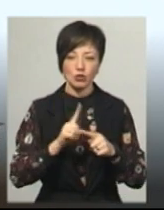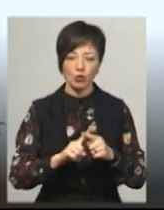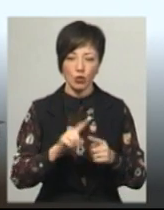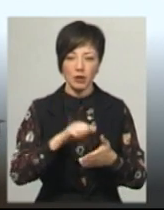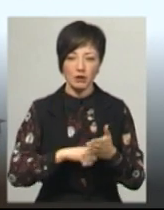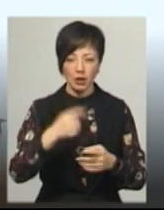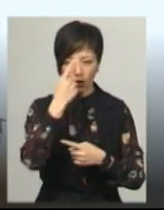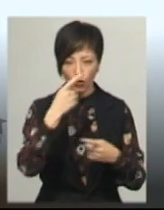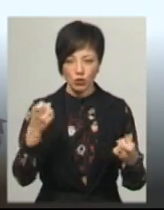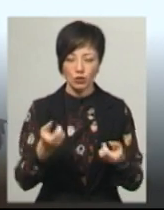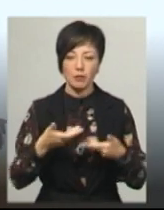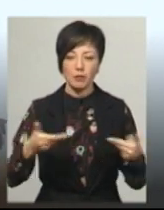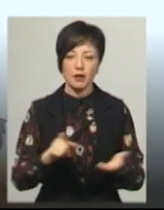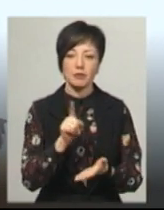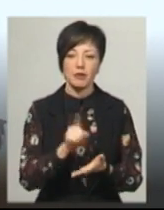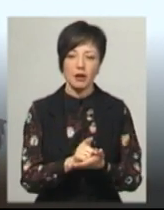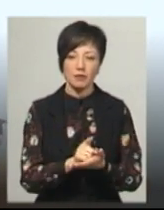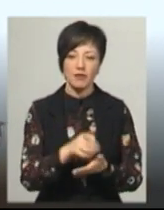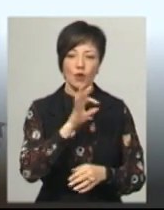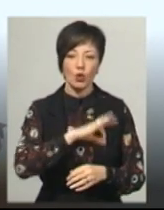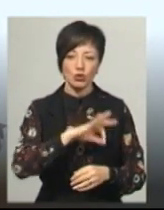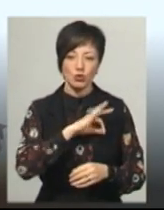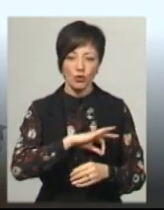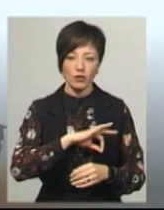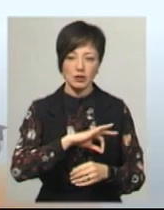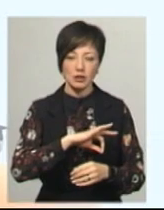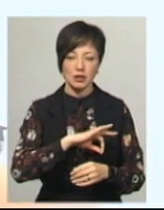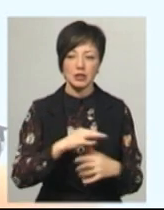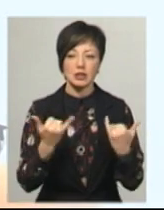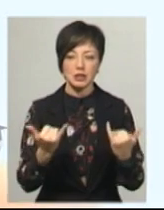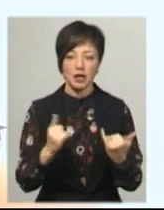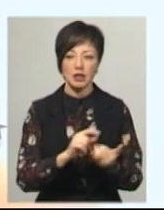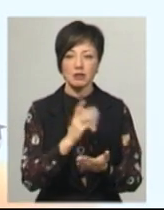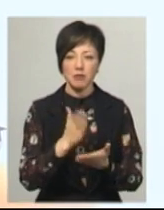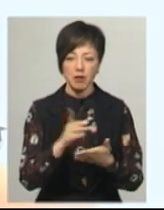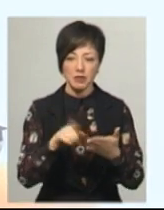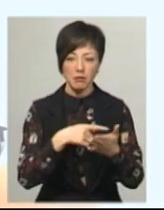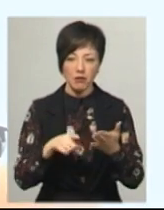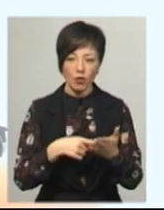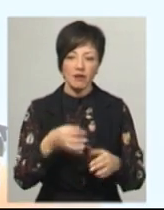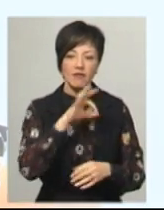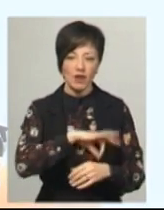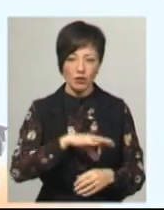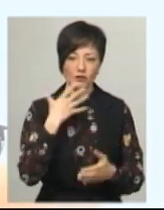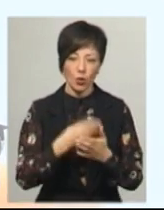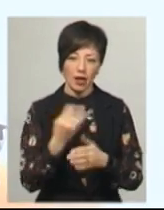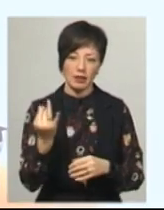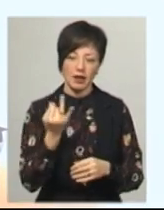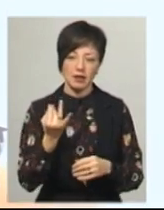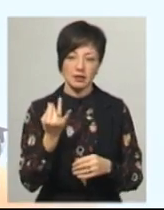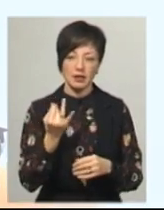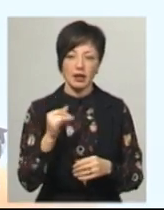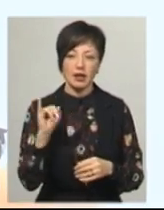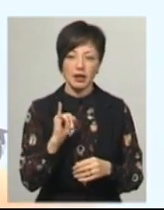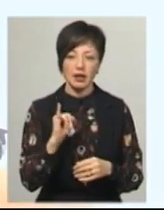наголошував на тому, що ми маємо використовувати, якраз зараз ми маємо ті смартфони використовувати в своїх інтересах і